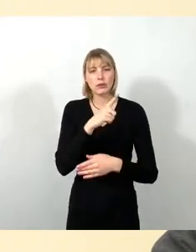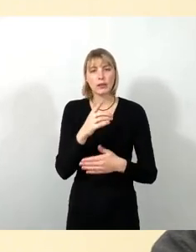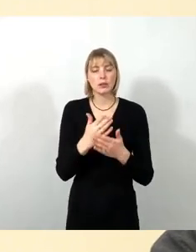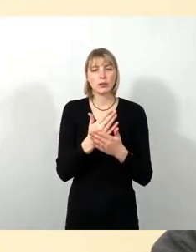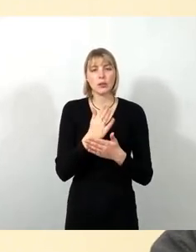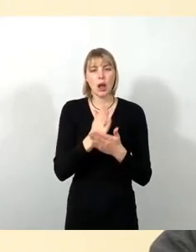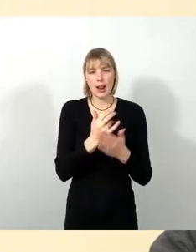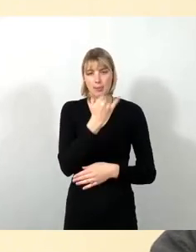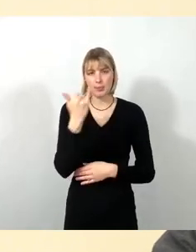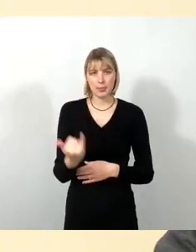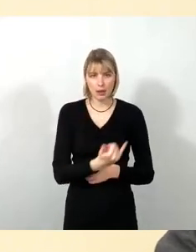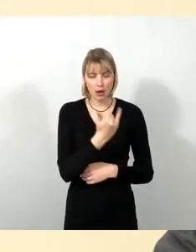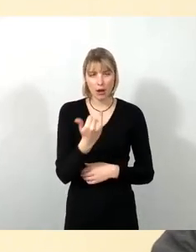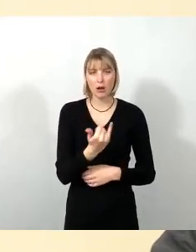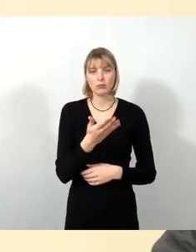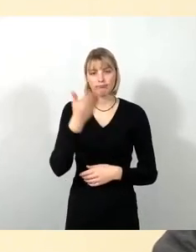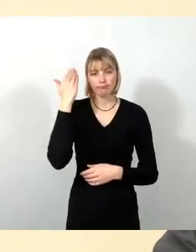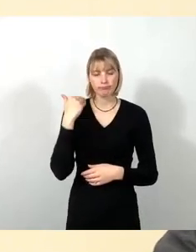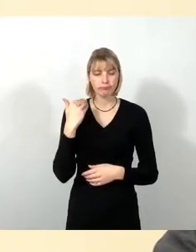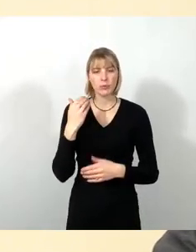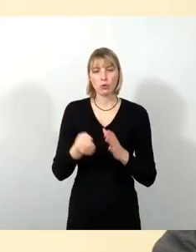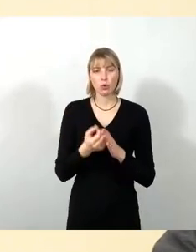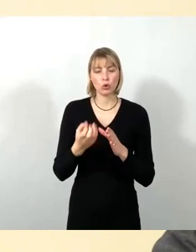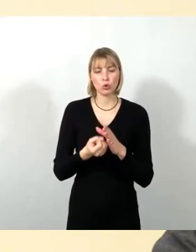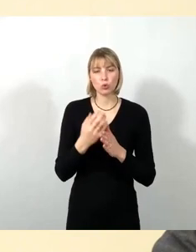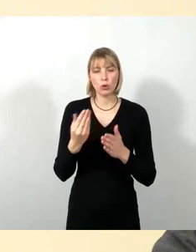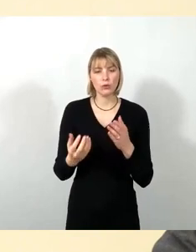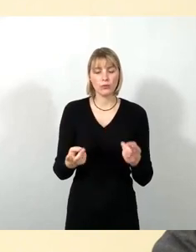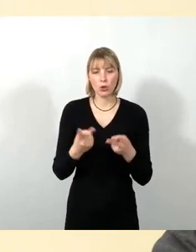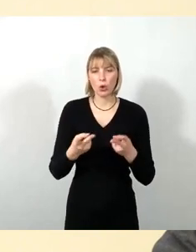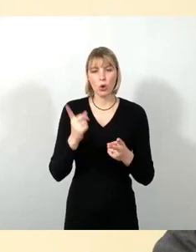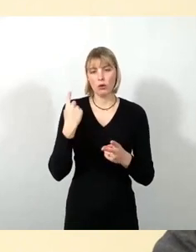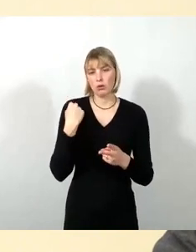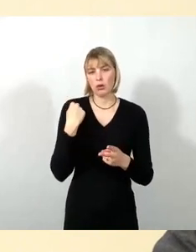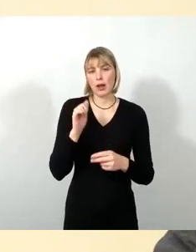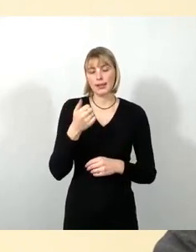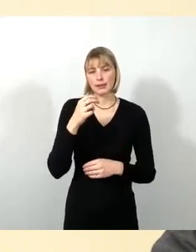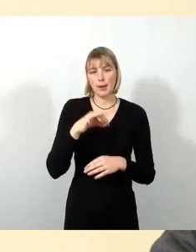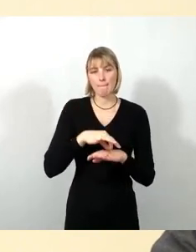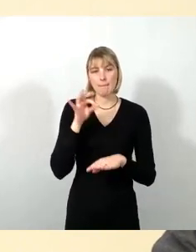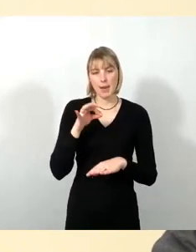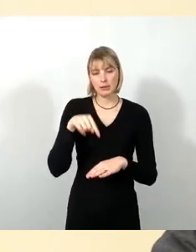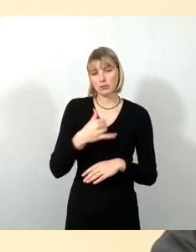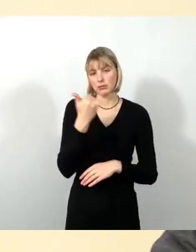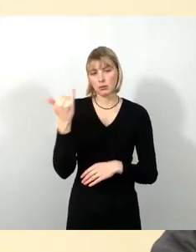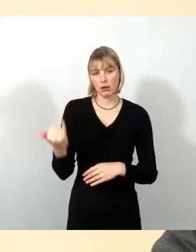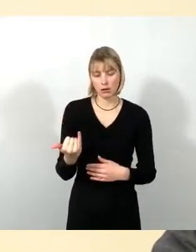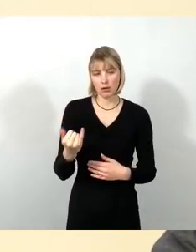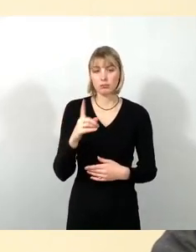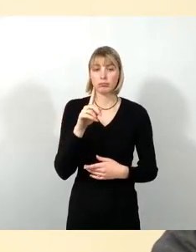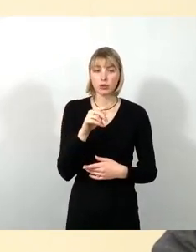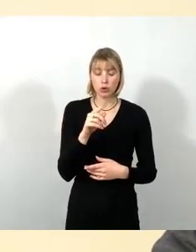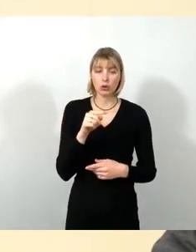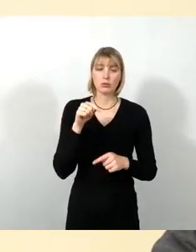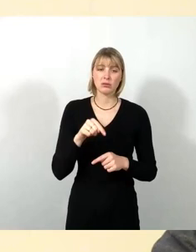kommunalen Kulturförderung war am 1. März diesen Jahres. Insofern hätten wir dort nochmal eine haushaltsrechtliche Frage